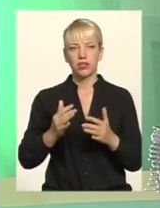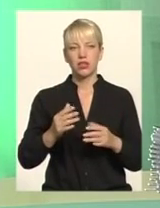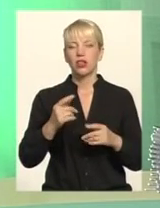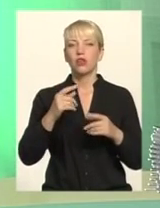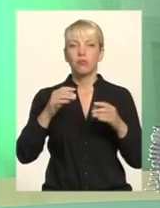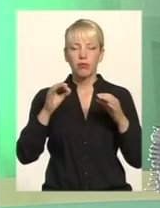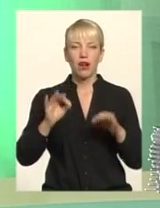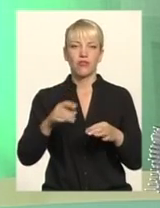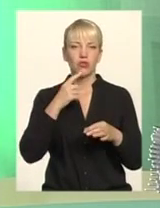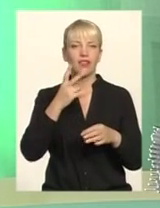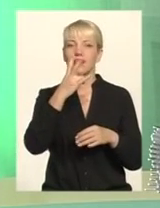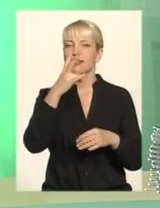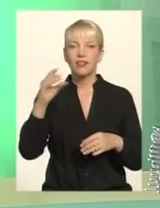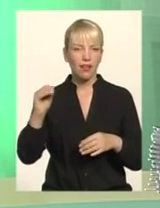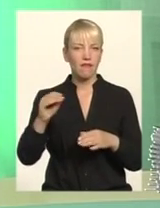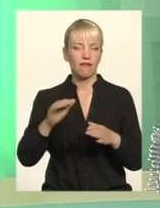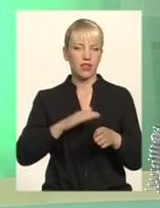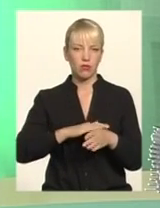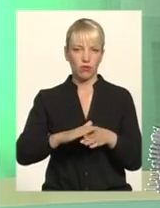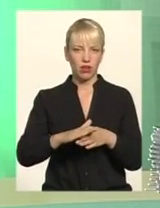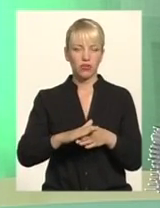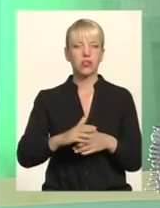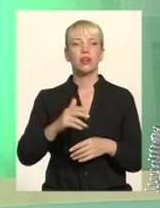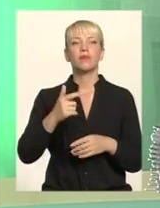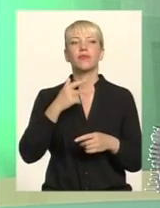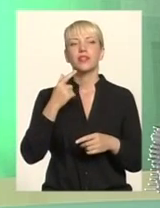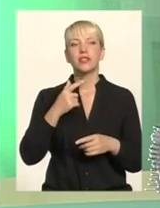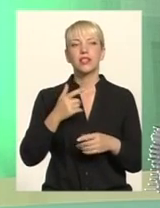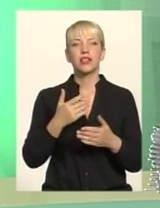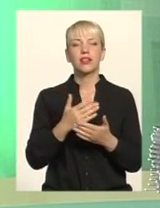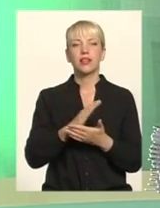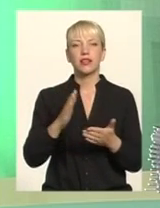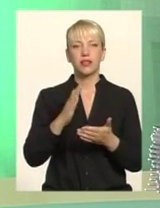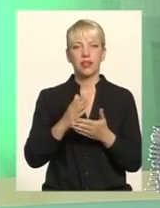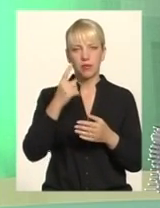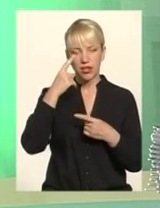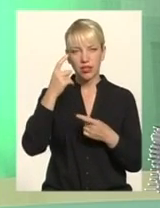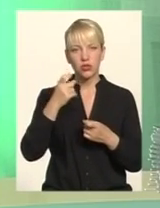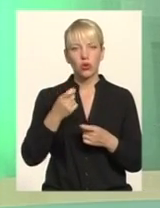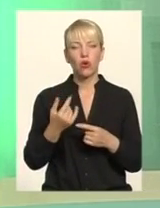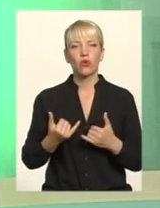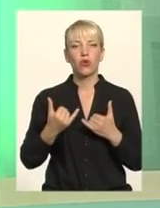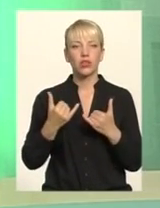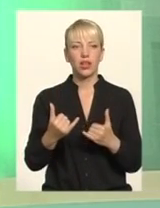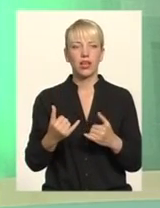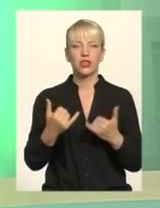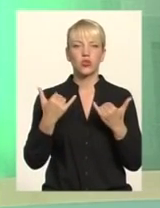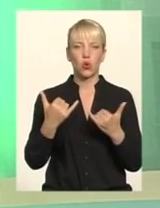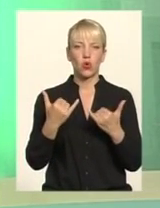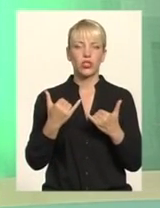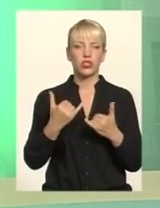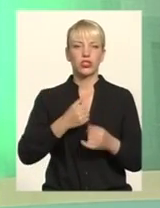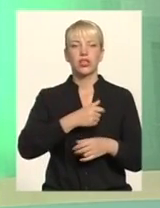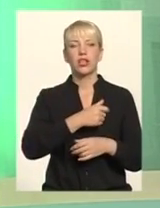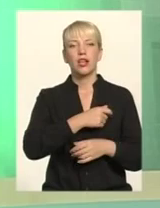відбувається жодної ілюстрації То, напевно, що це не є пересторогою наразі для сьогоднішніх можновладців І